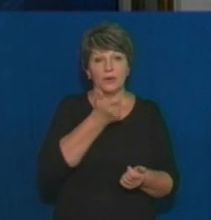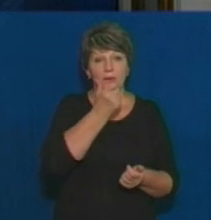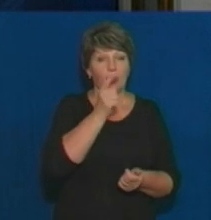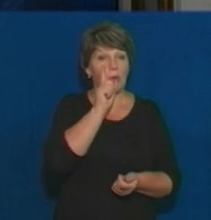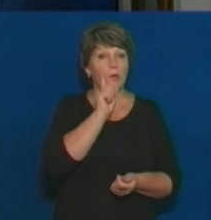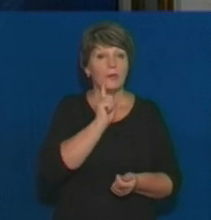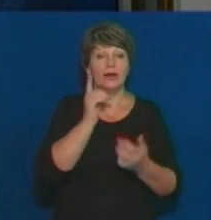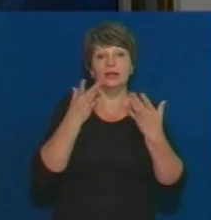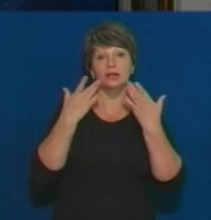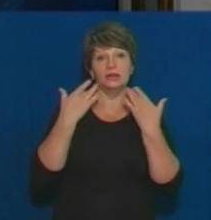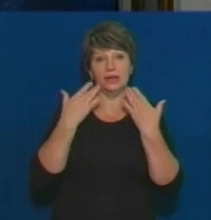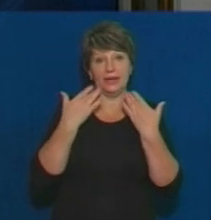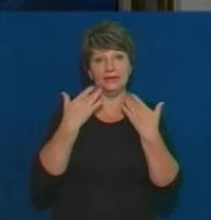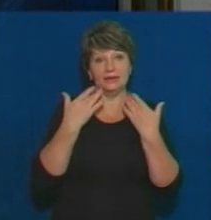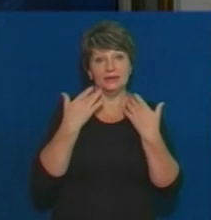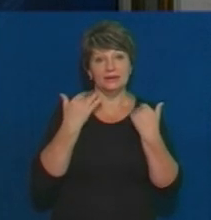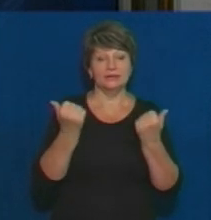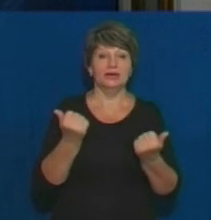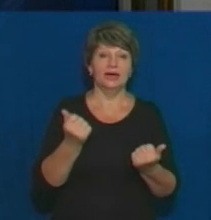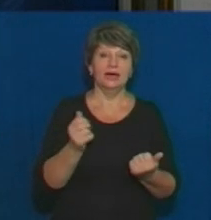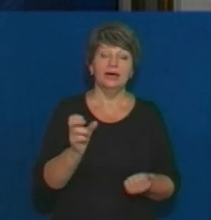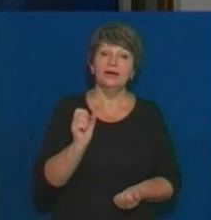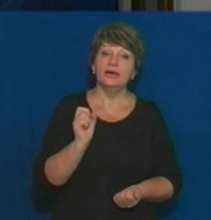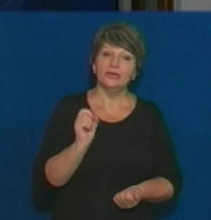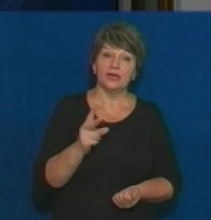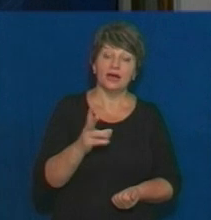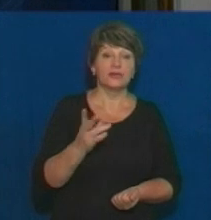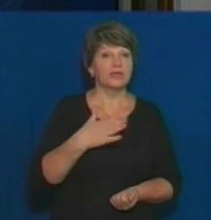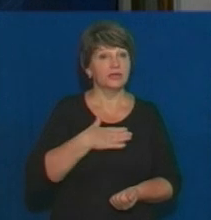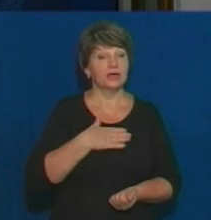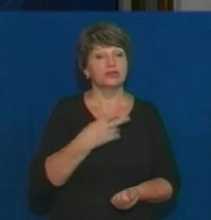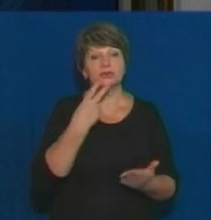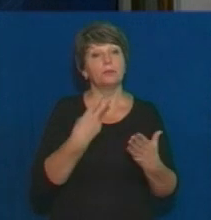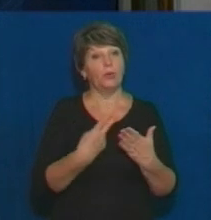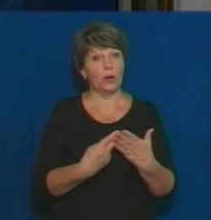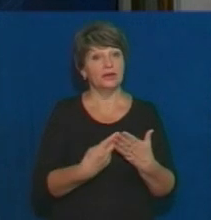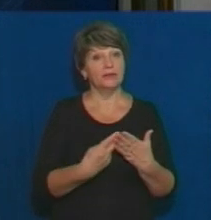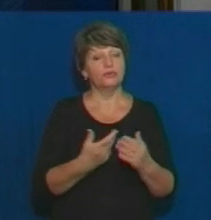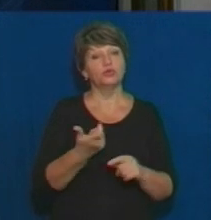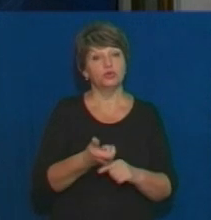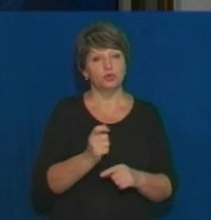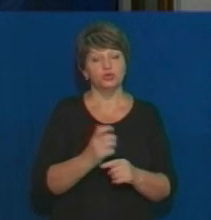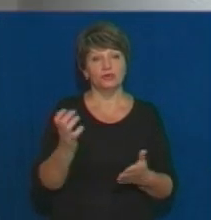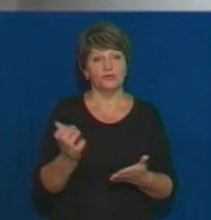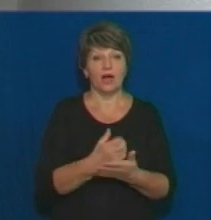легенька і, як на наш погляд, досить таки вдала і кріпка. Тому ми